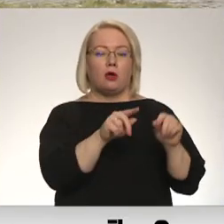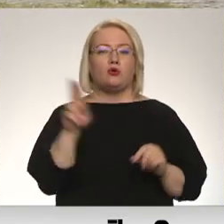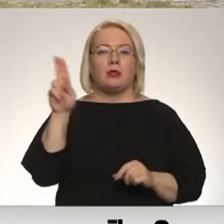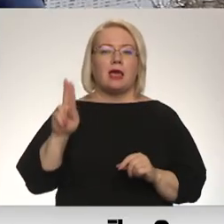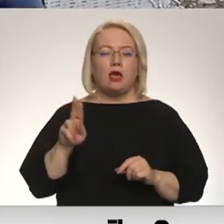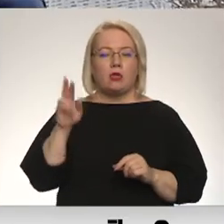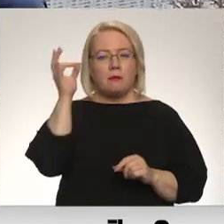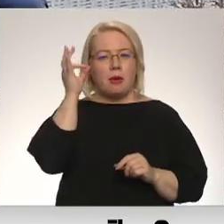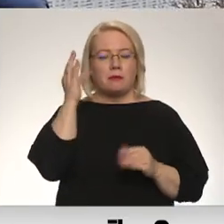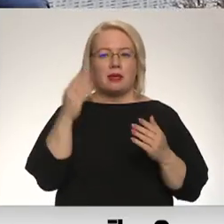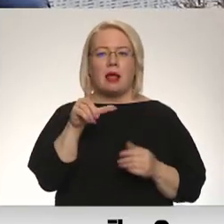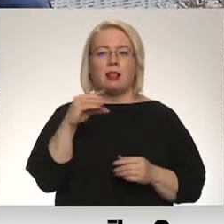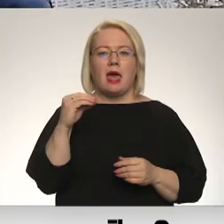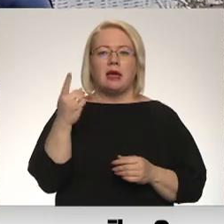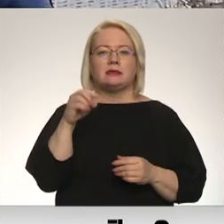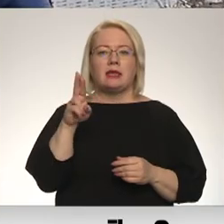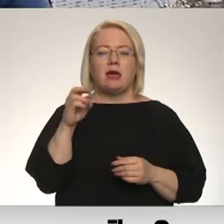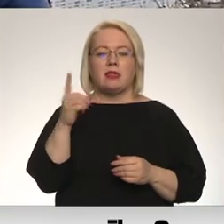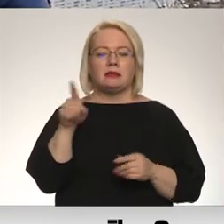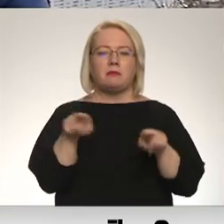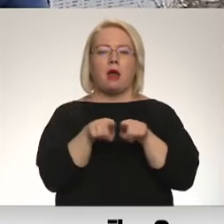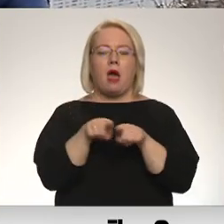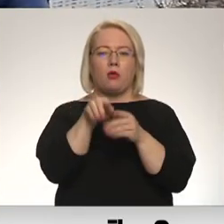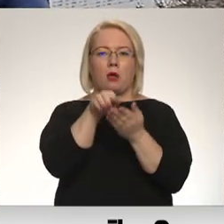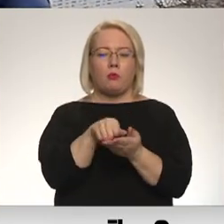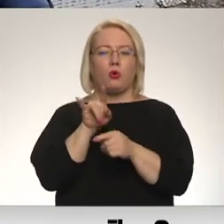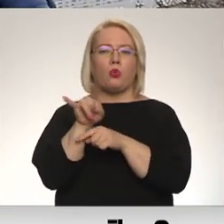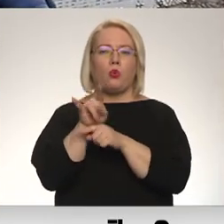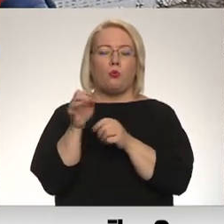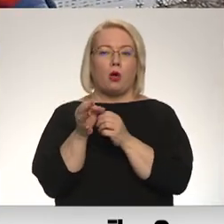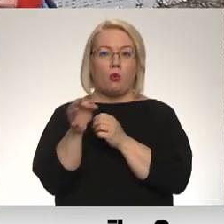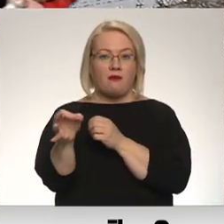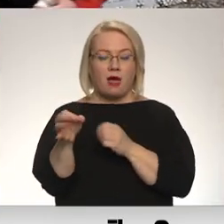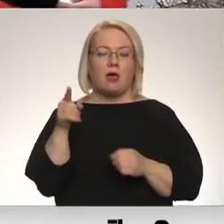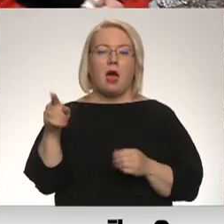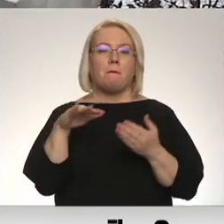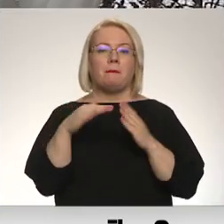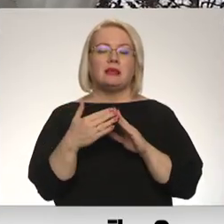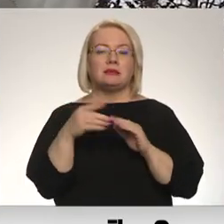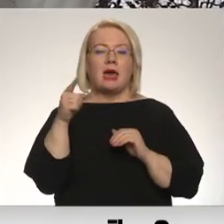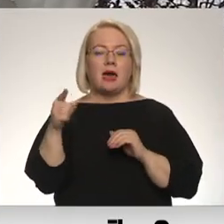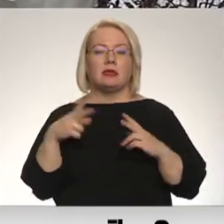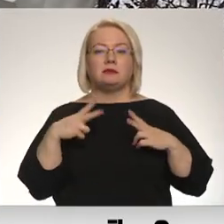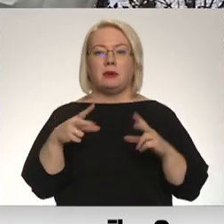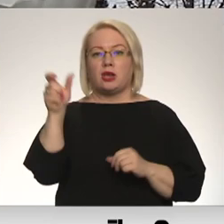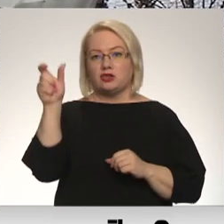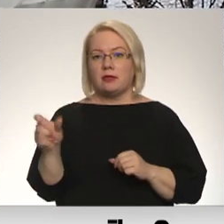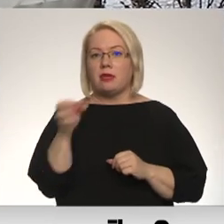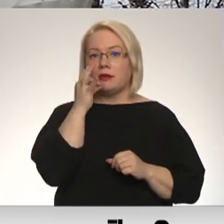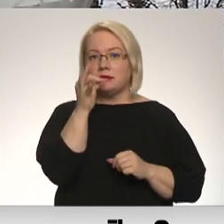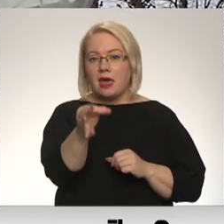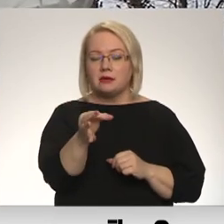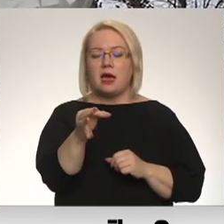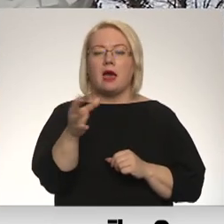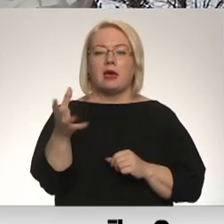piemiņas pasākuma, lai stenes brāļu kapos tukuma novadā. Pašvaldības domas priekšēdētais RETV šodien apstiprināja, ka ņemot